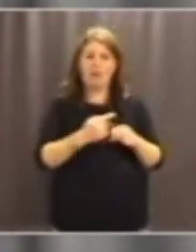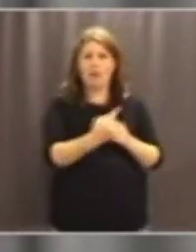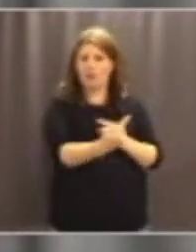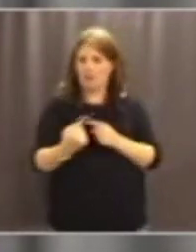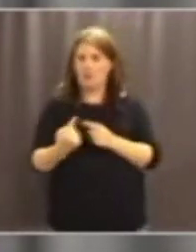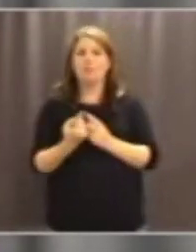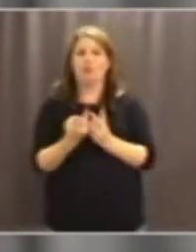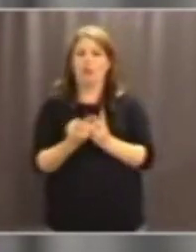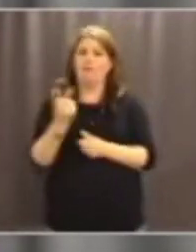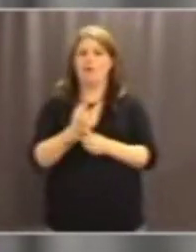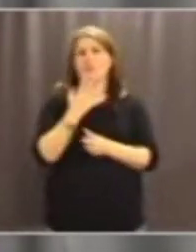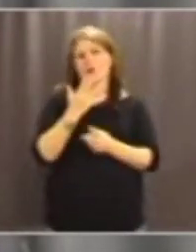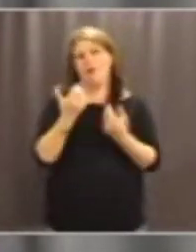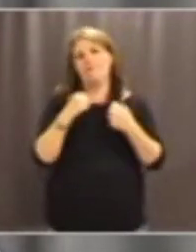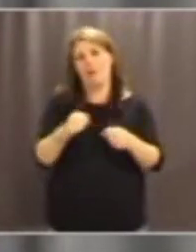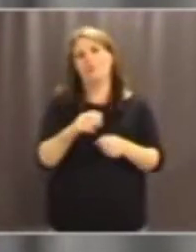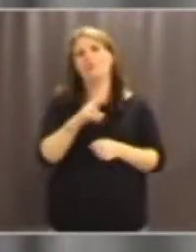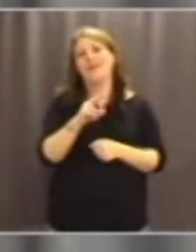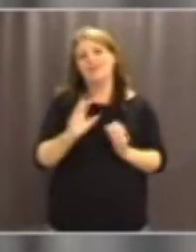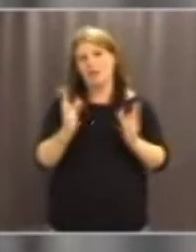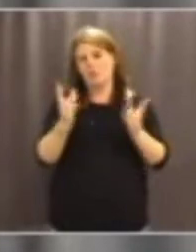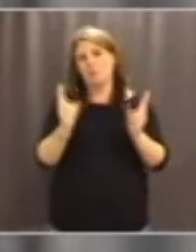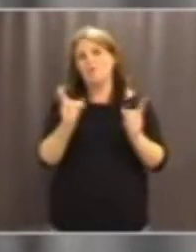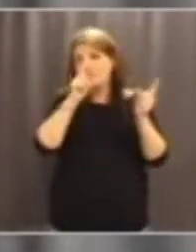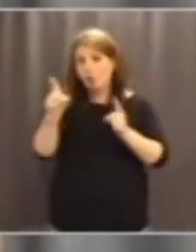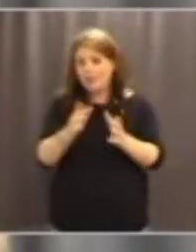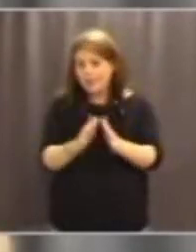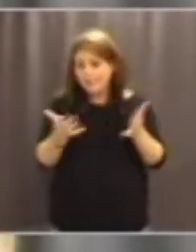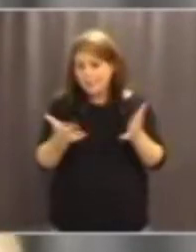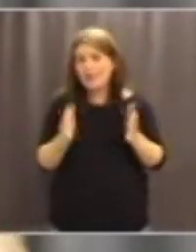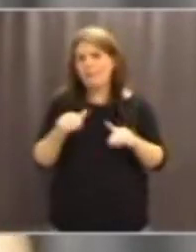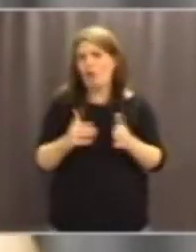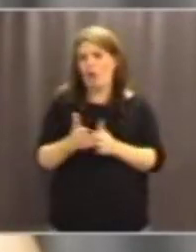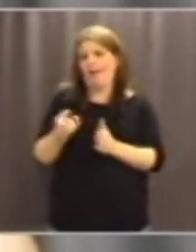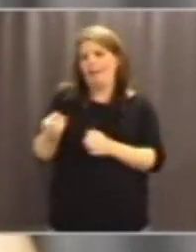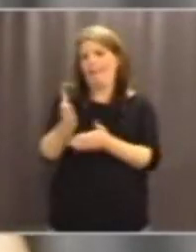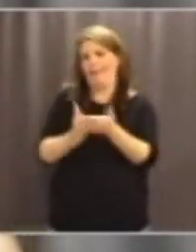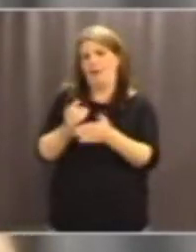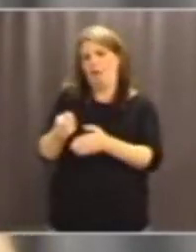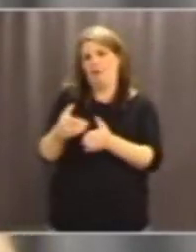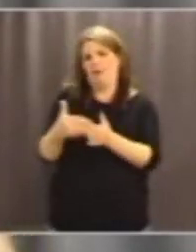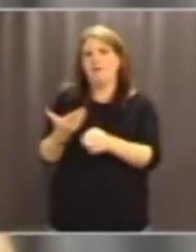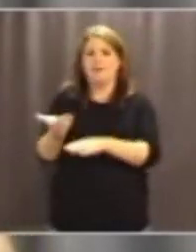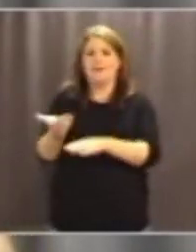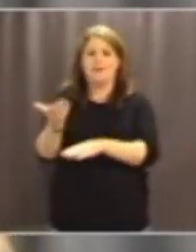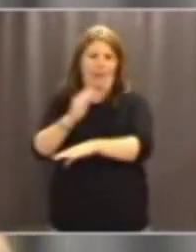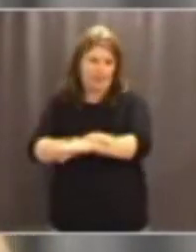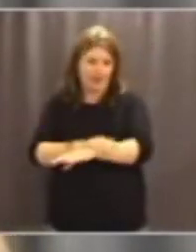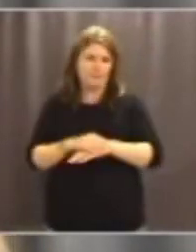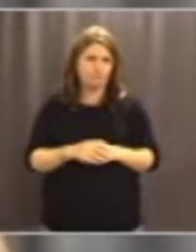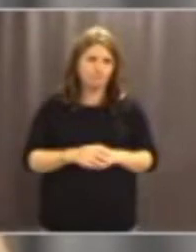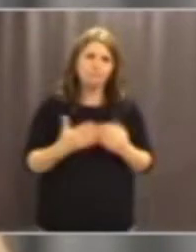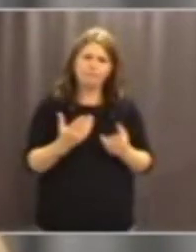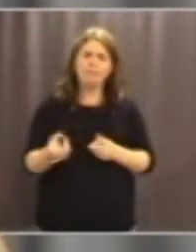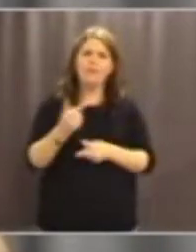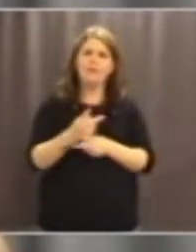att det har blivit en helt annan effekt på näringslivet och befolkningstillväxten i den delen av Spanien Det är viktigt att utredaren